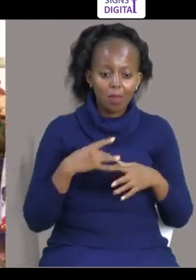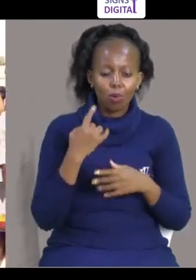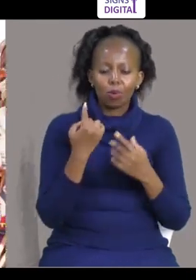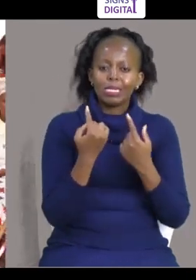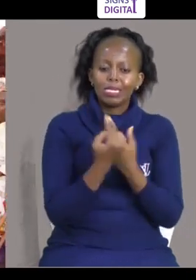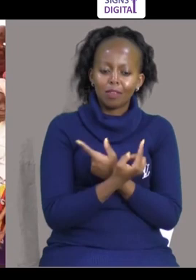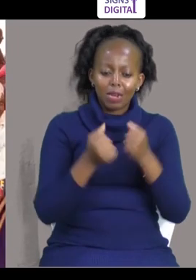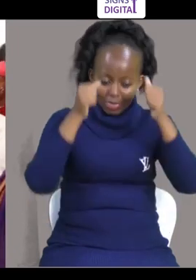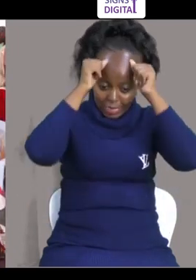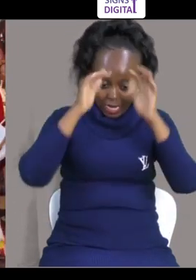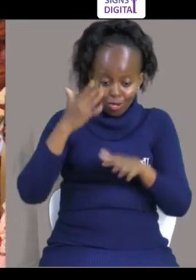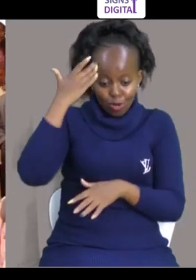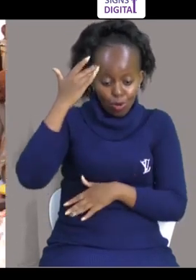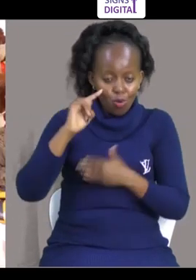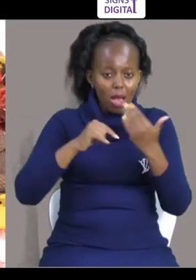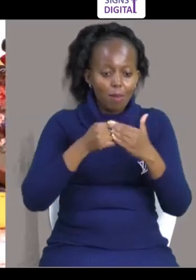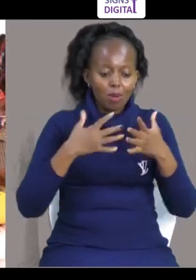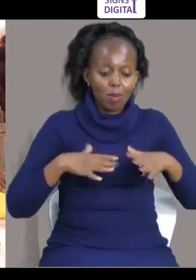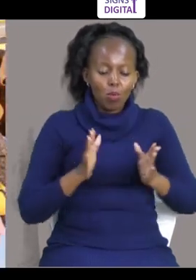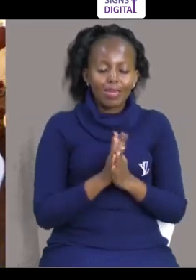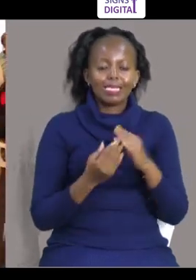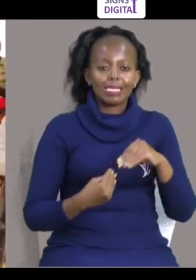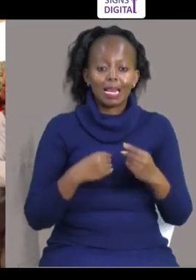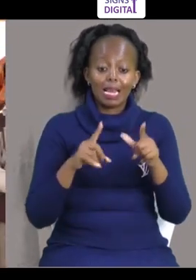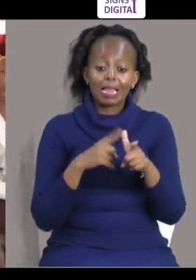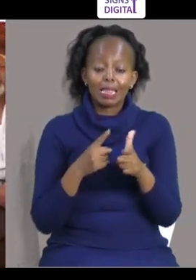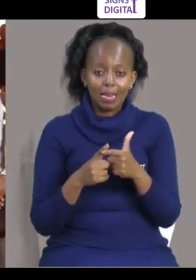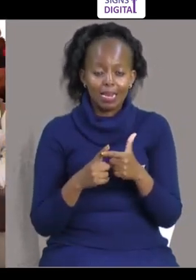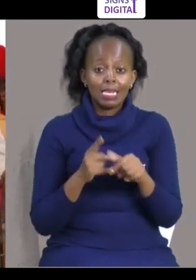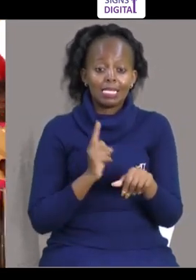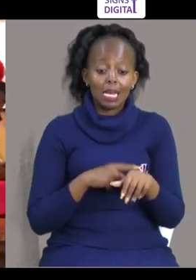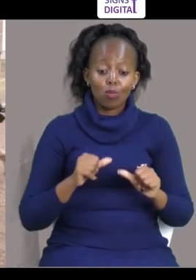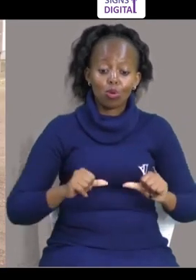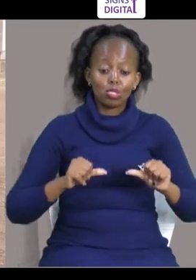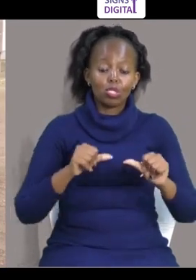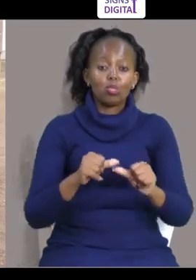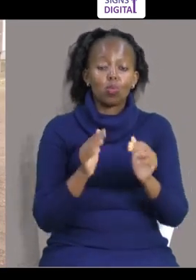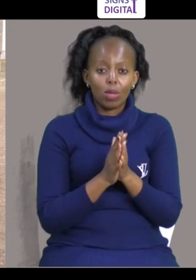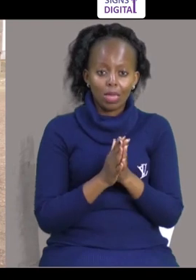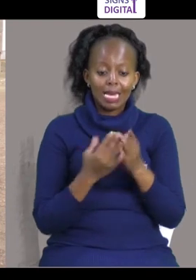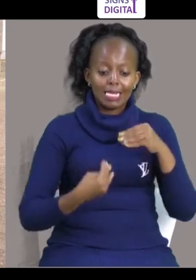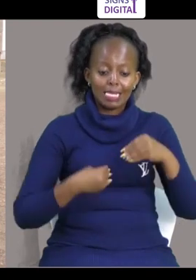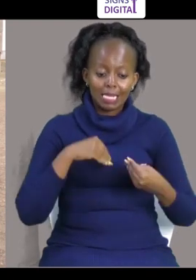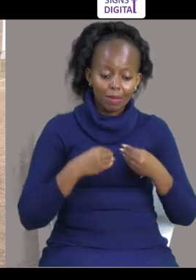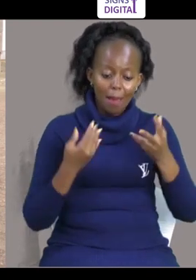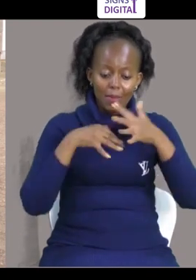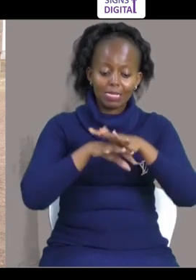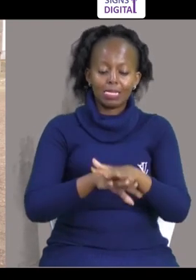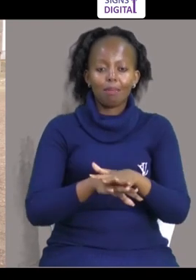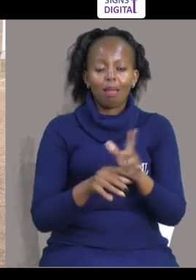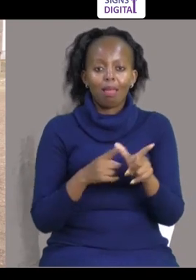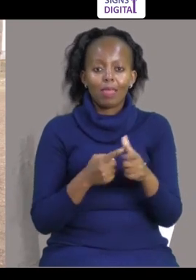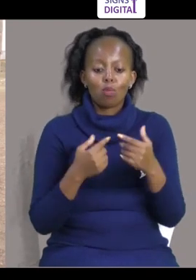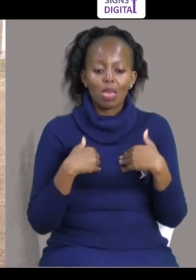Watu Ata wale Wataramu Hawajui Maboyao Wale mavu Na kuna kuwa Hata tukifanya